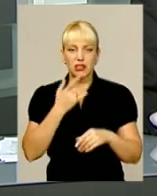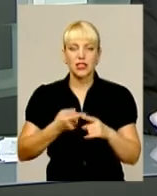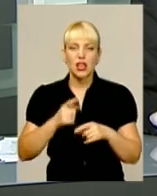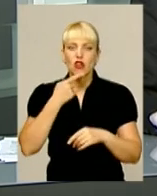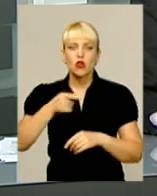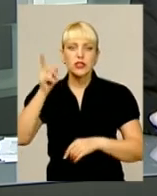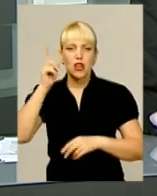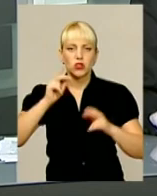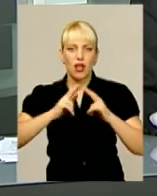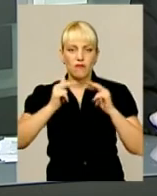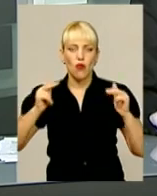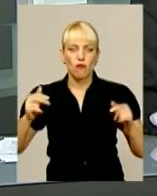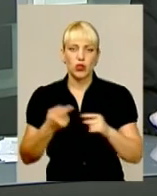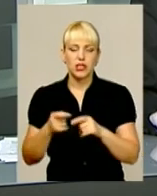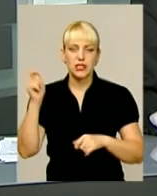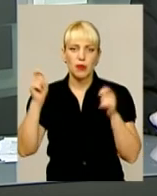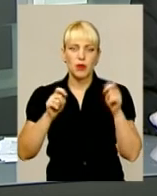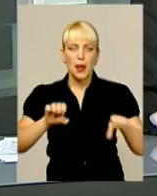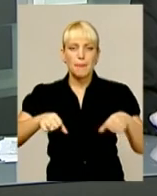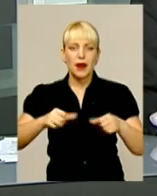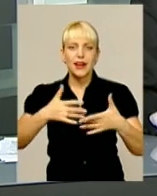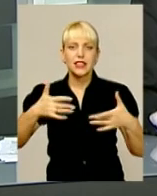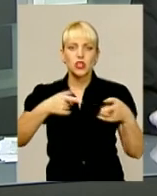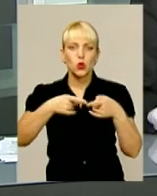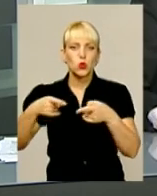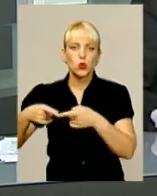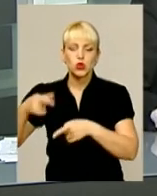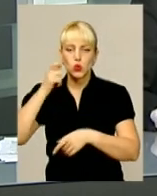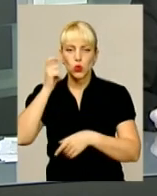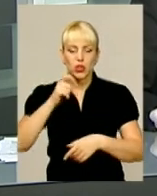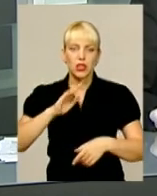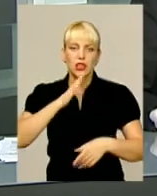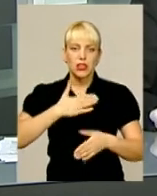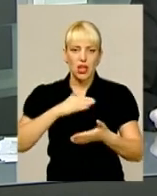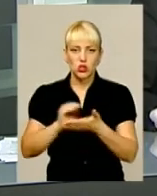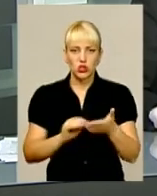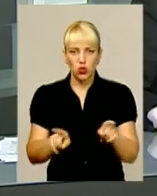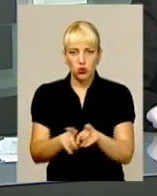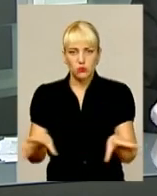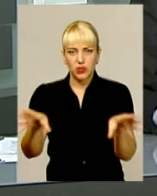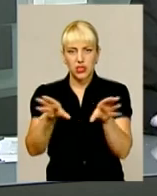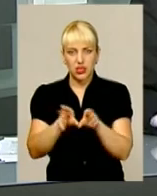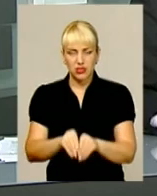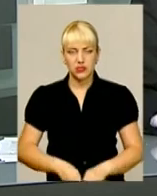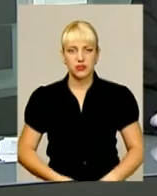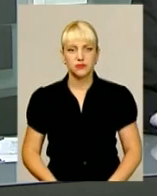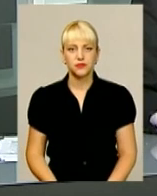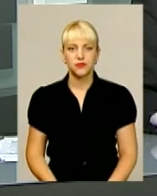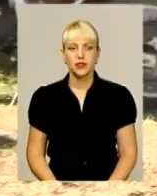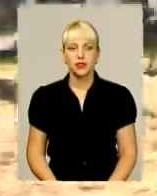байкери з різних куточків України. До них приєдналися і наші журналісти, а враженнями поділиться Надія Куриляк.